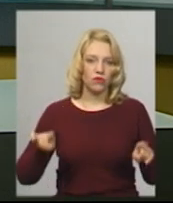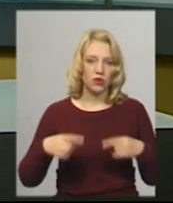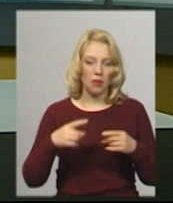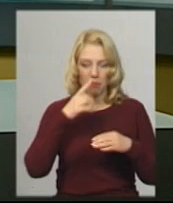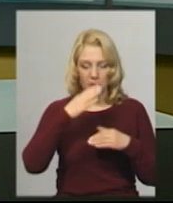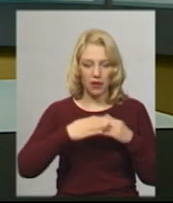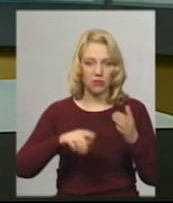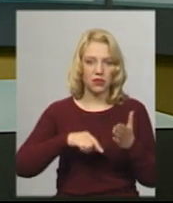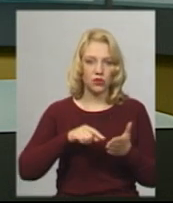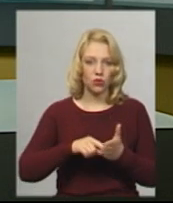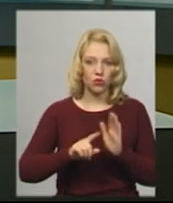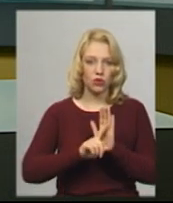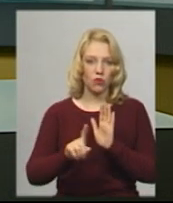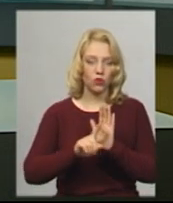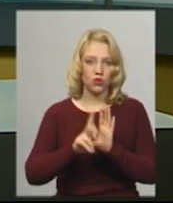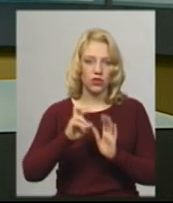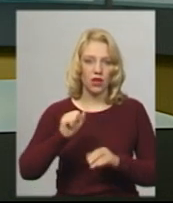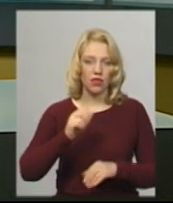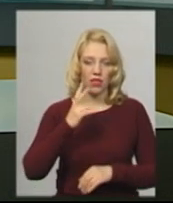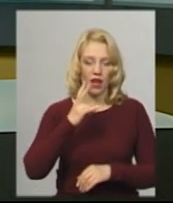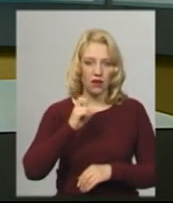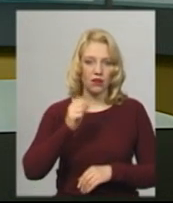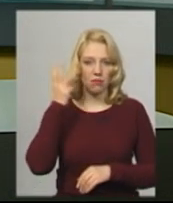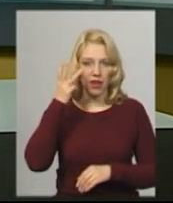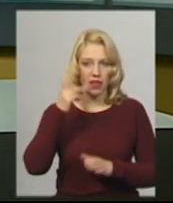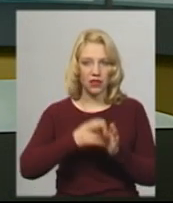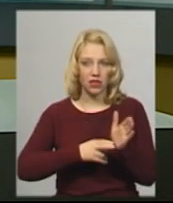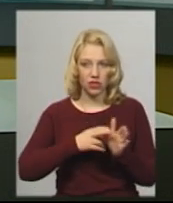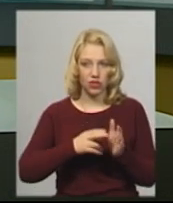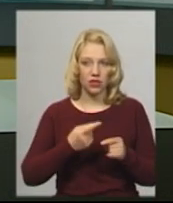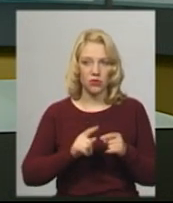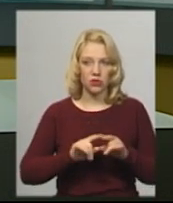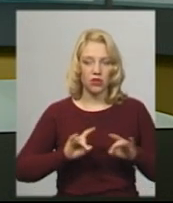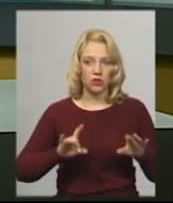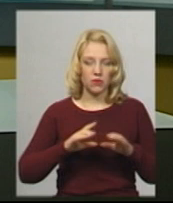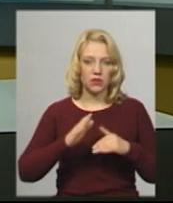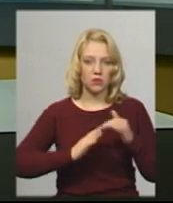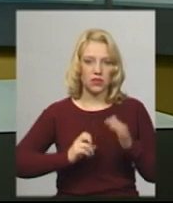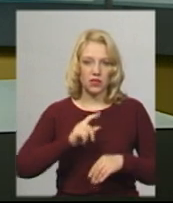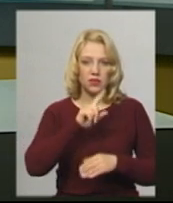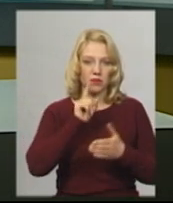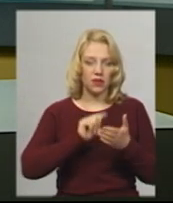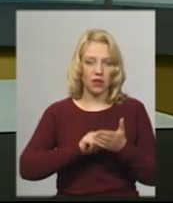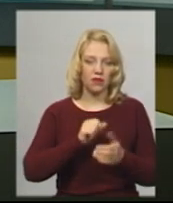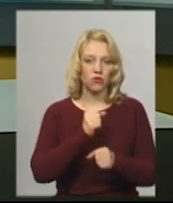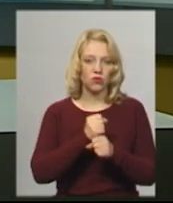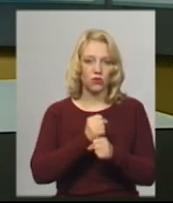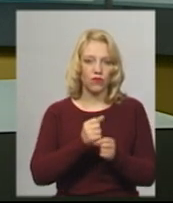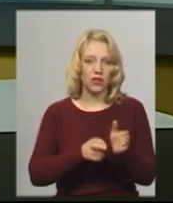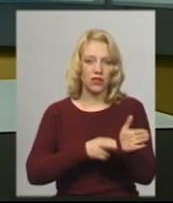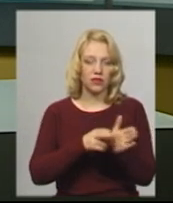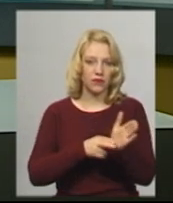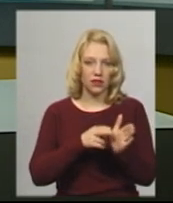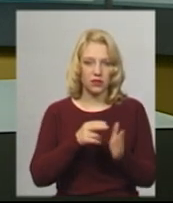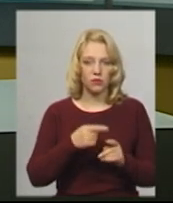сполучення на Хмельниччині. Про це Суспільному сказав провідний спеціаліст із питань функціонування залізничного транспорту «Укрзалізниці»